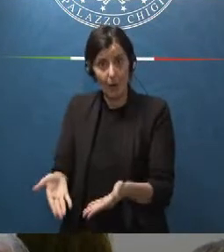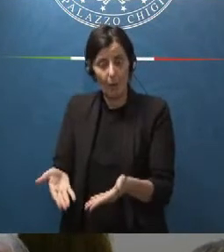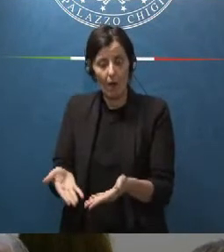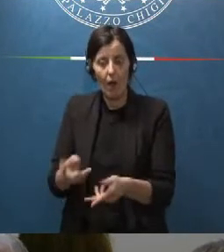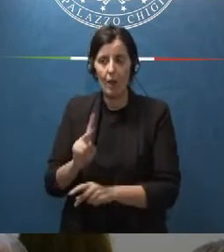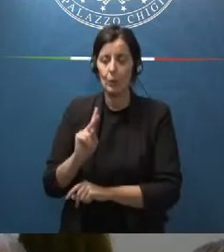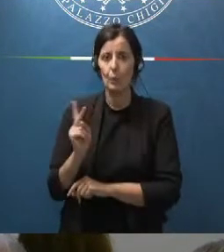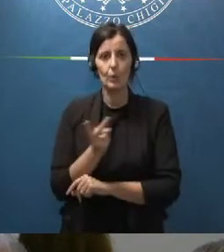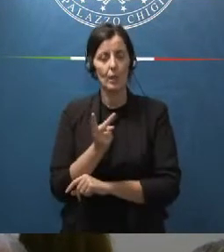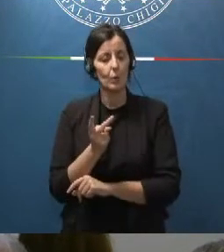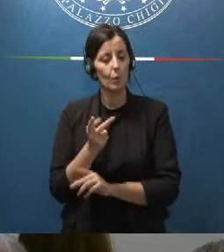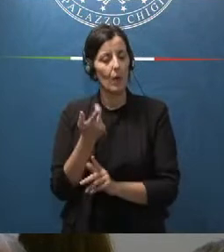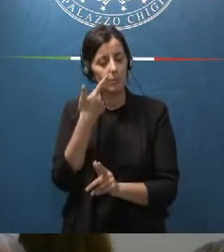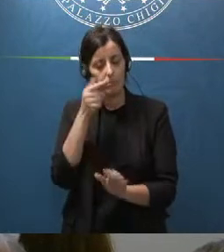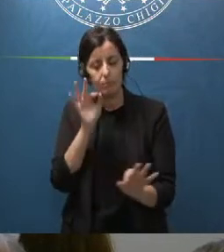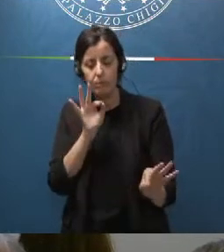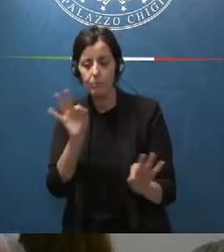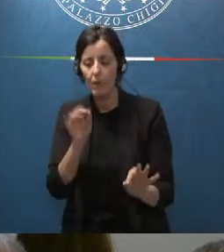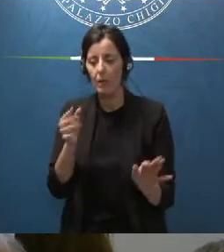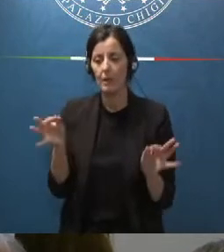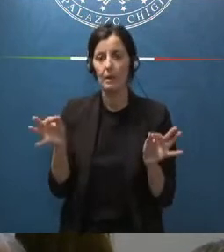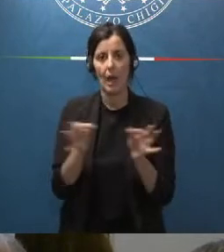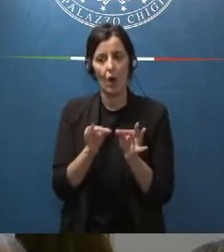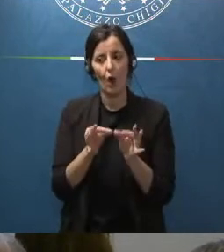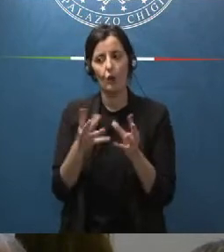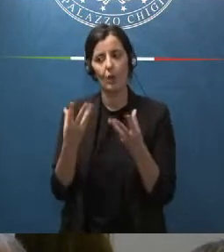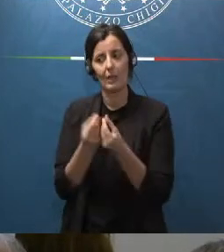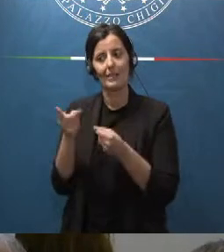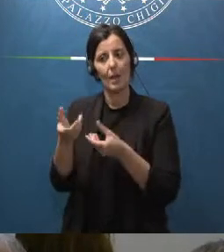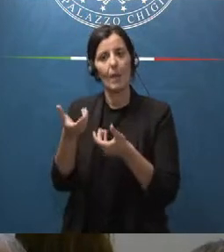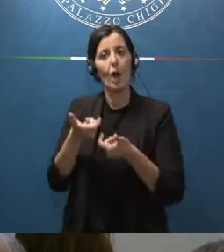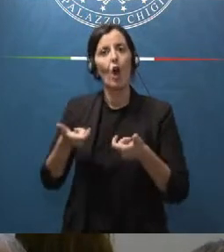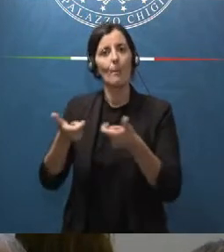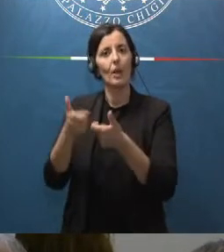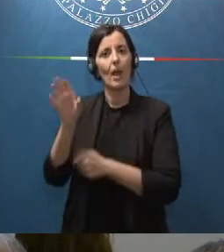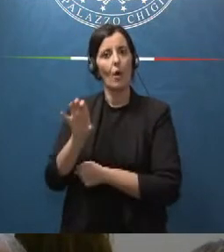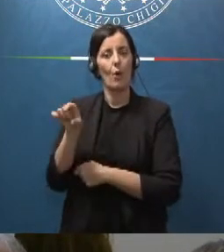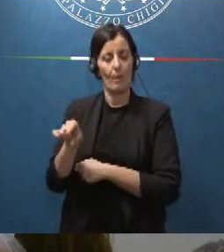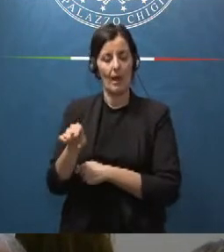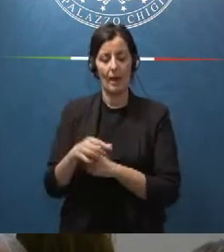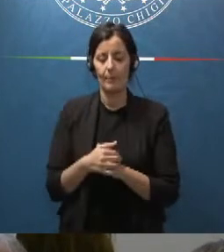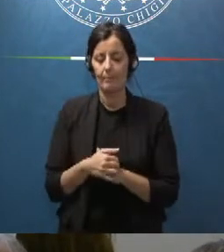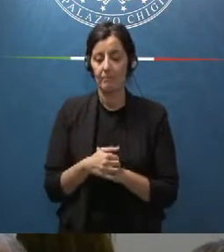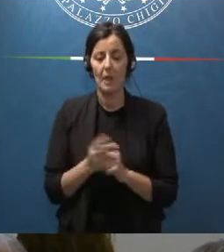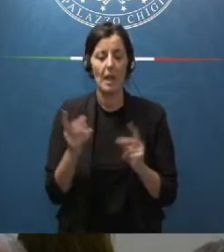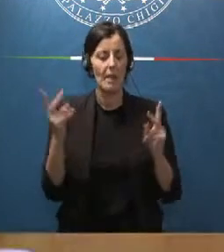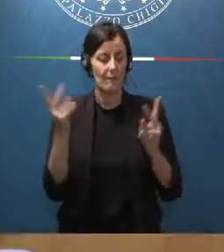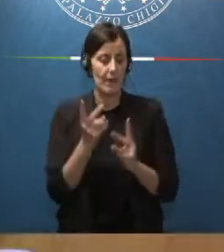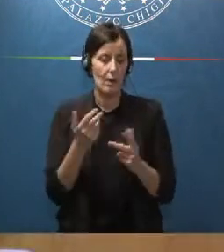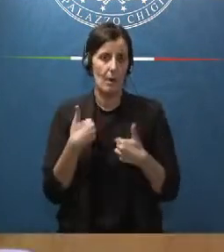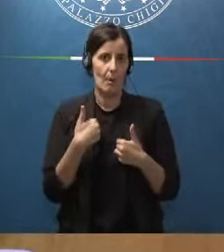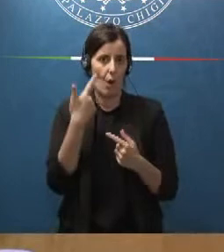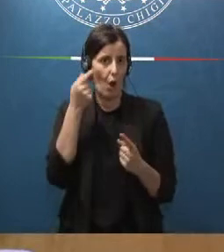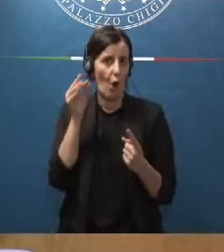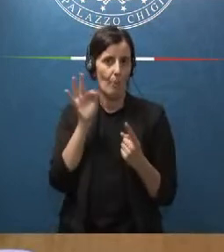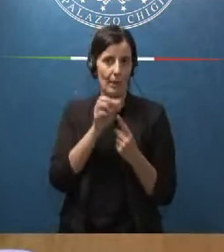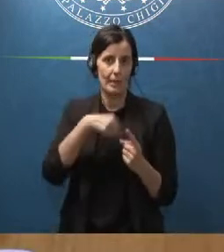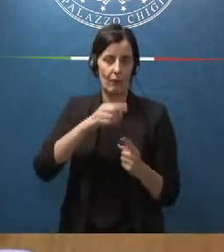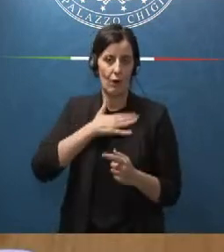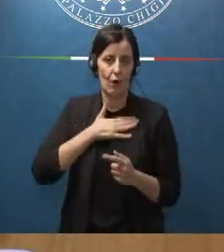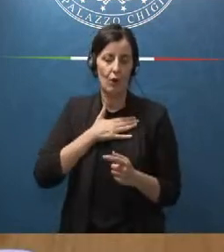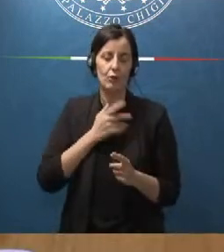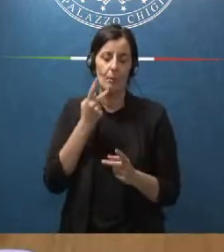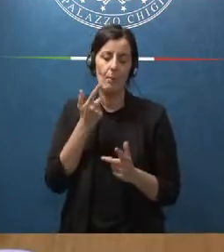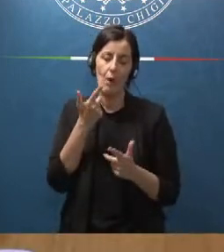opportunamente preventivamente concordate con la commissione europea e nostra intenzione il nostro obiettivo procedere in